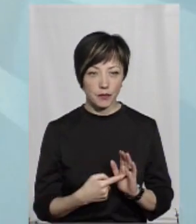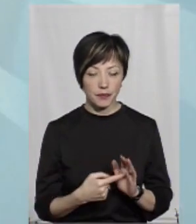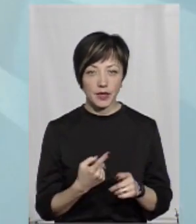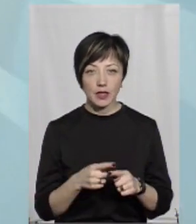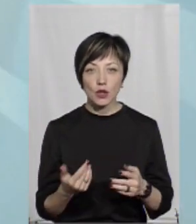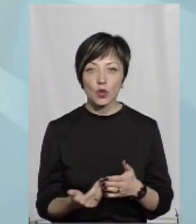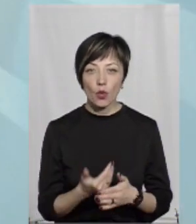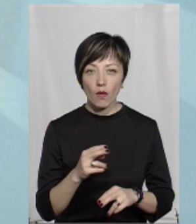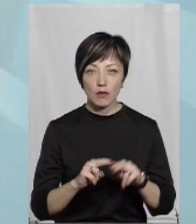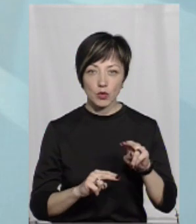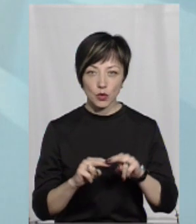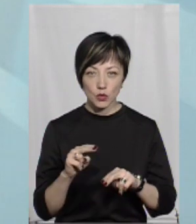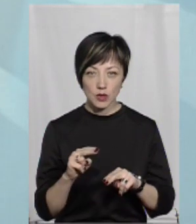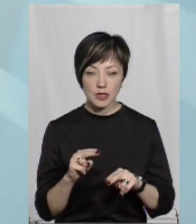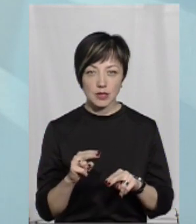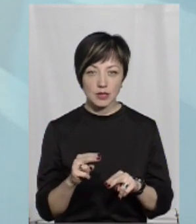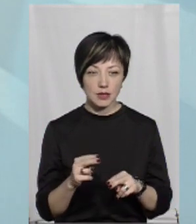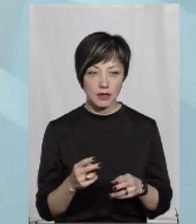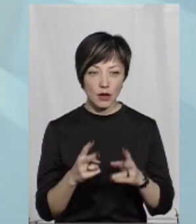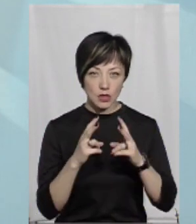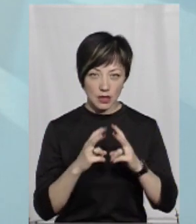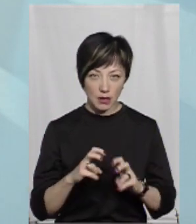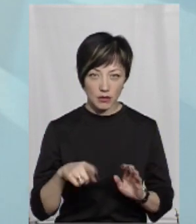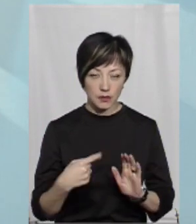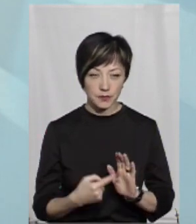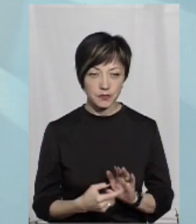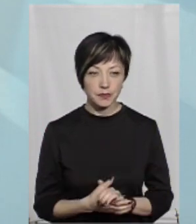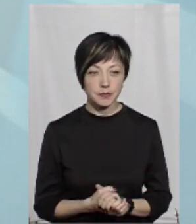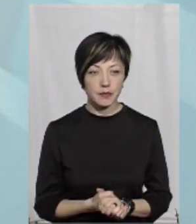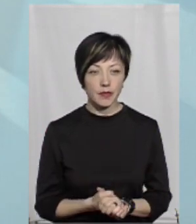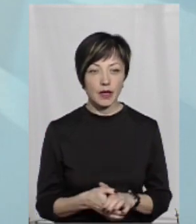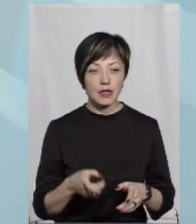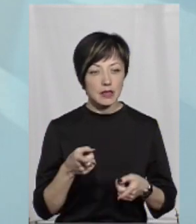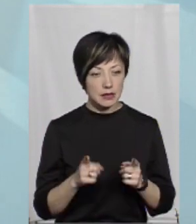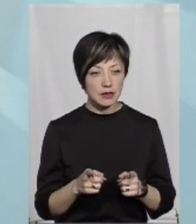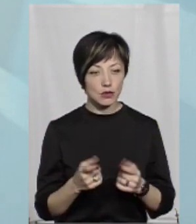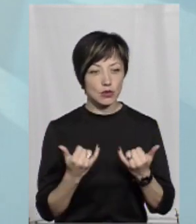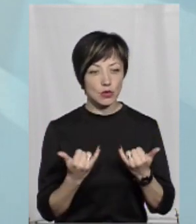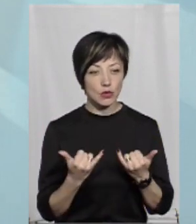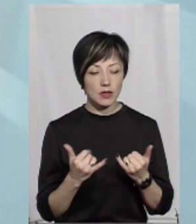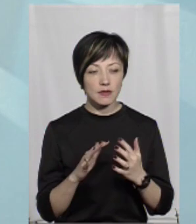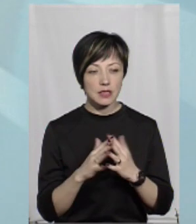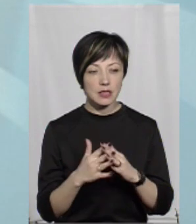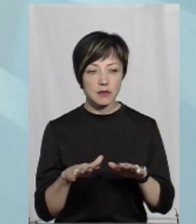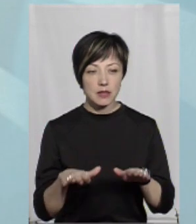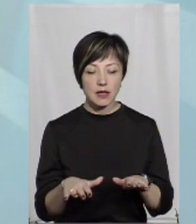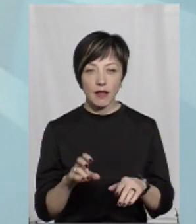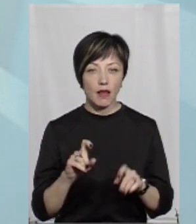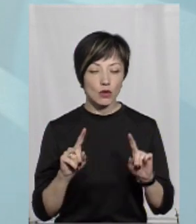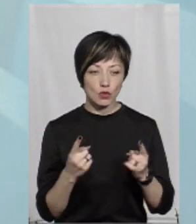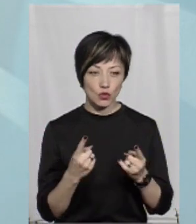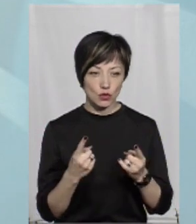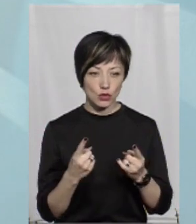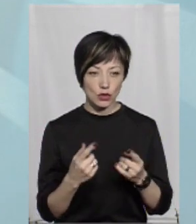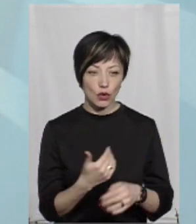Оці нові будуються. Це питання розглядалося? Питання розглядалося. Дійсно, сьогодні в сільській місцевості не дуже